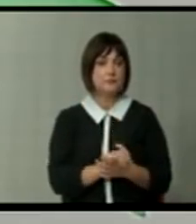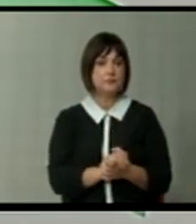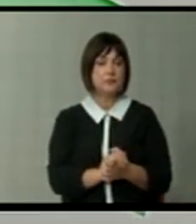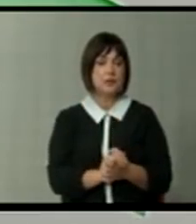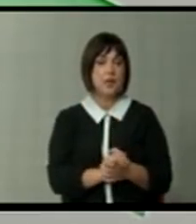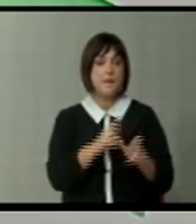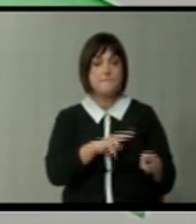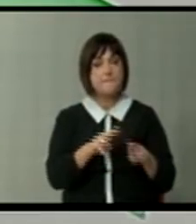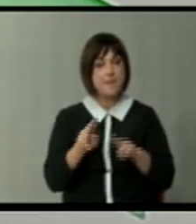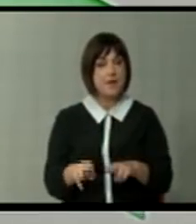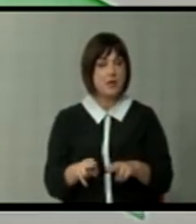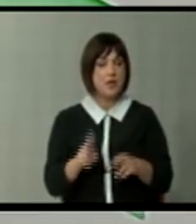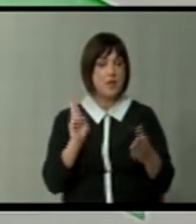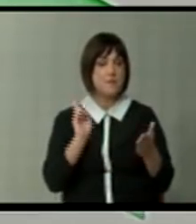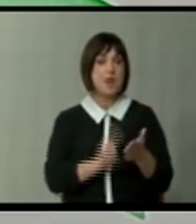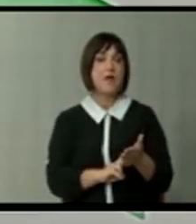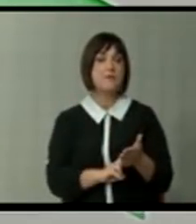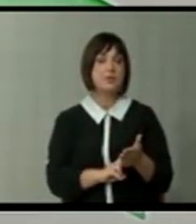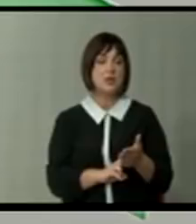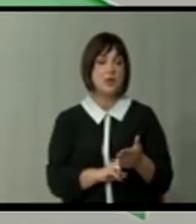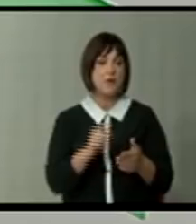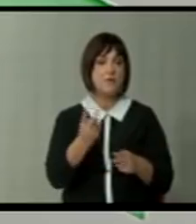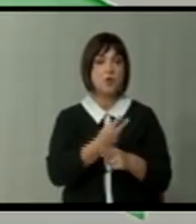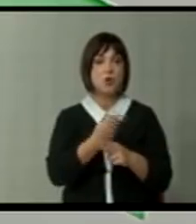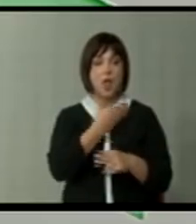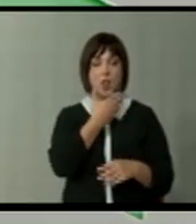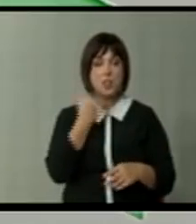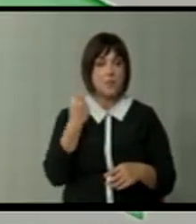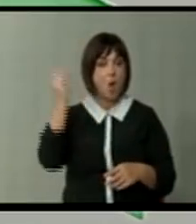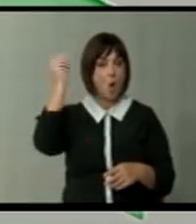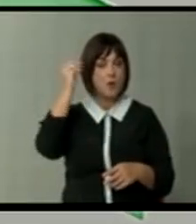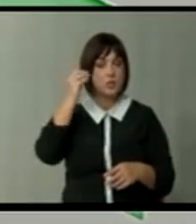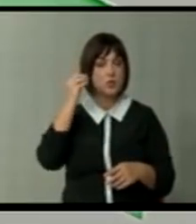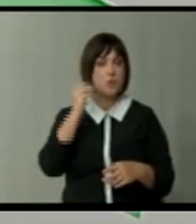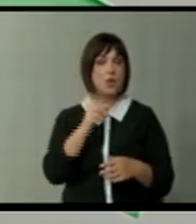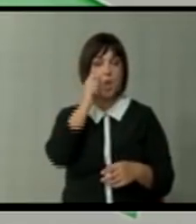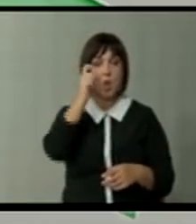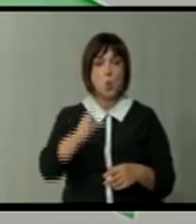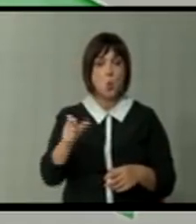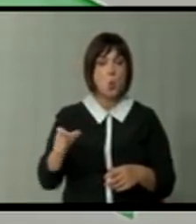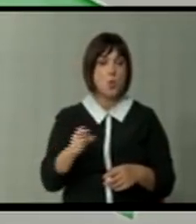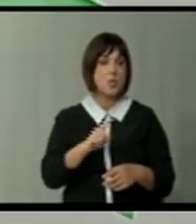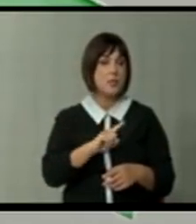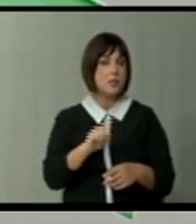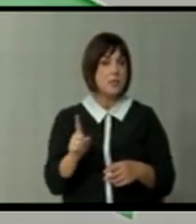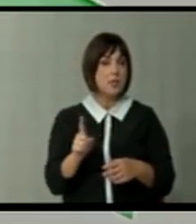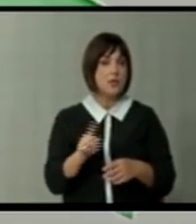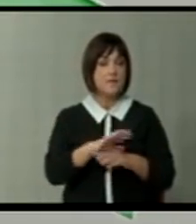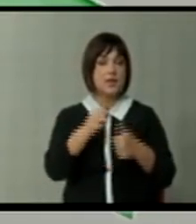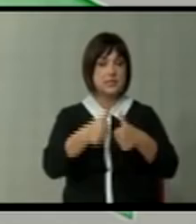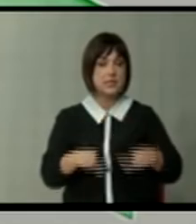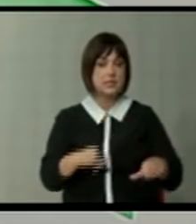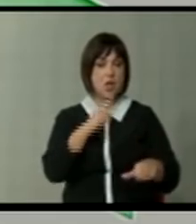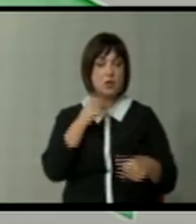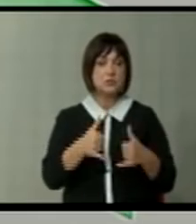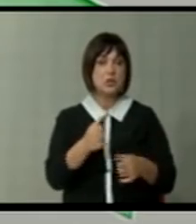правична и правда, право и правда го држават ако немате образовани луѓе и тоа не на системот на кој